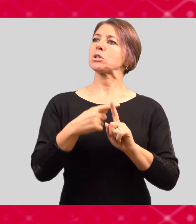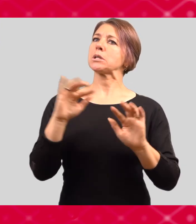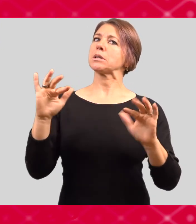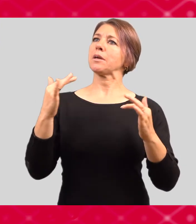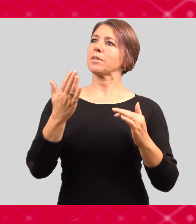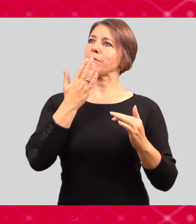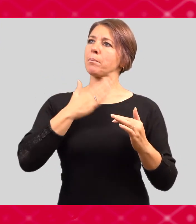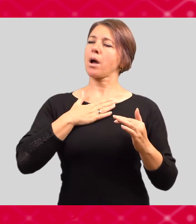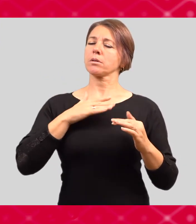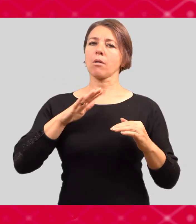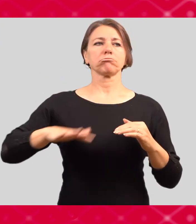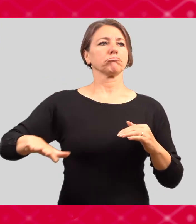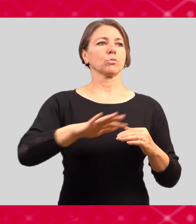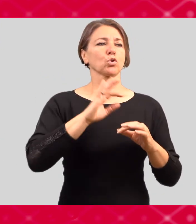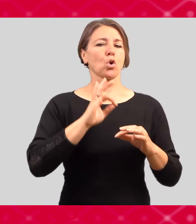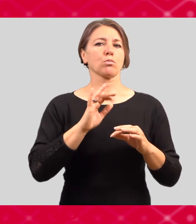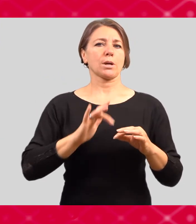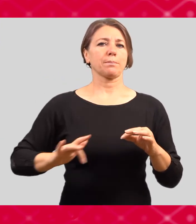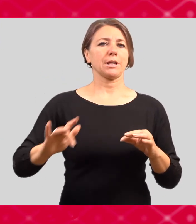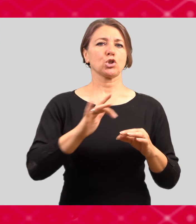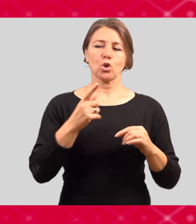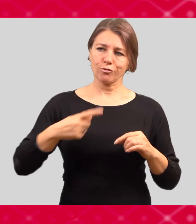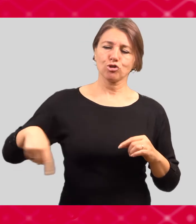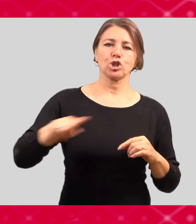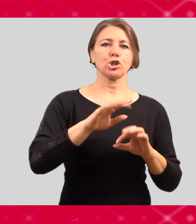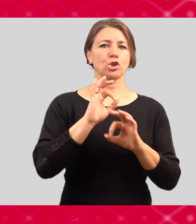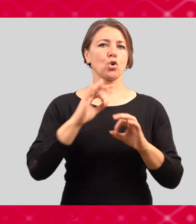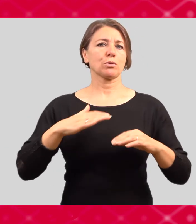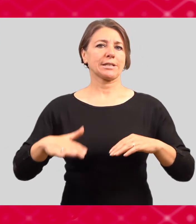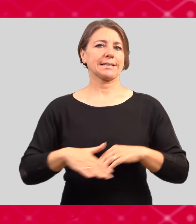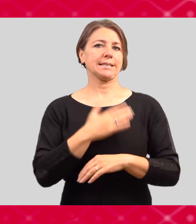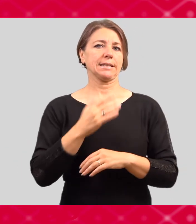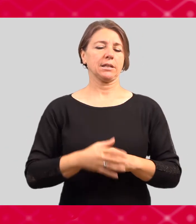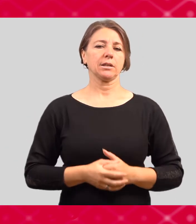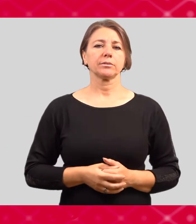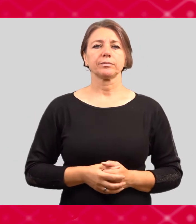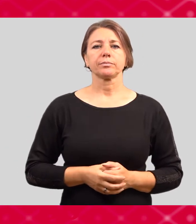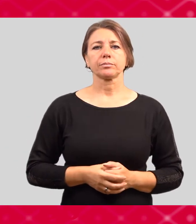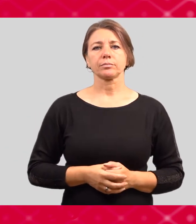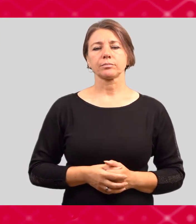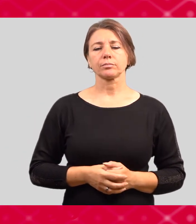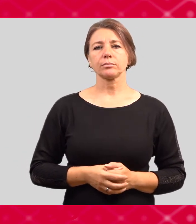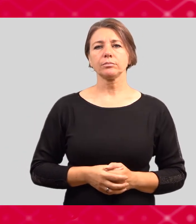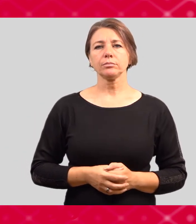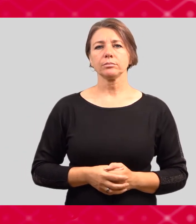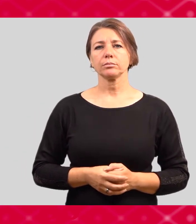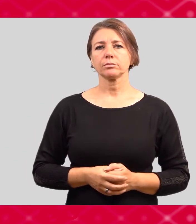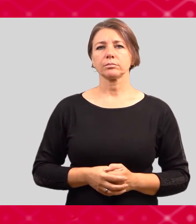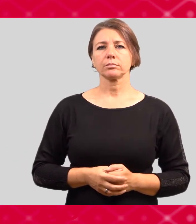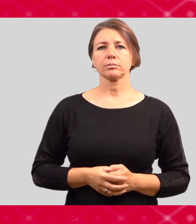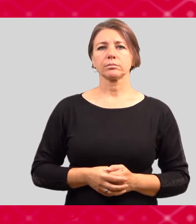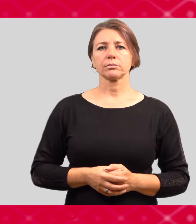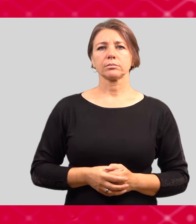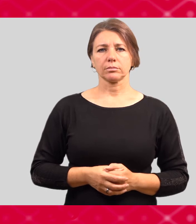Když se pak podíváme na konkrétní cíle prevence sexuálního obtěžování, tak jak už jsem zmínila, je to udržet